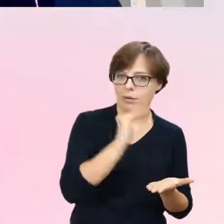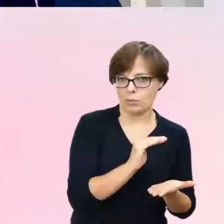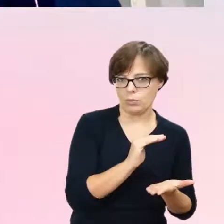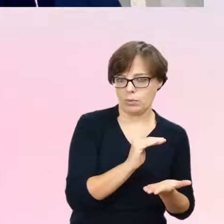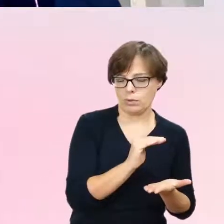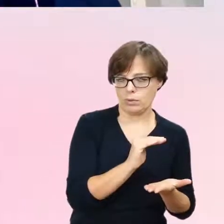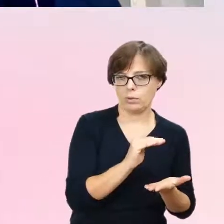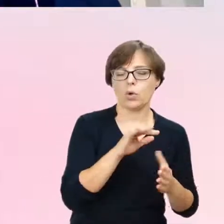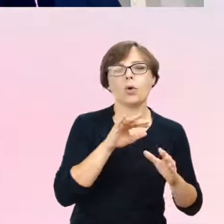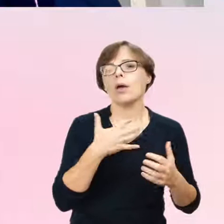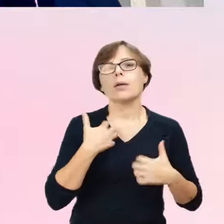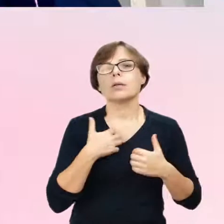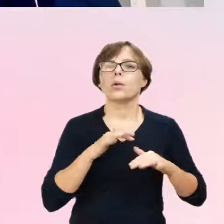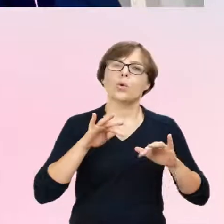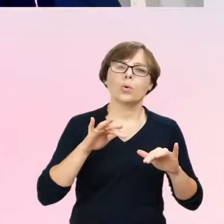niepokoju, złości,